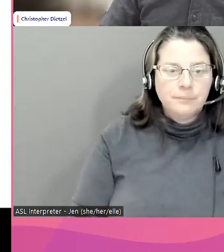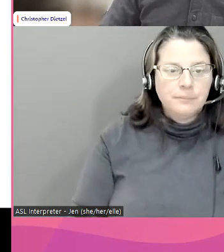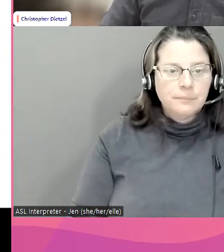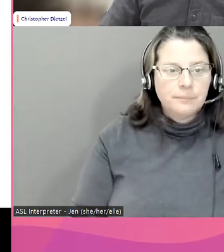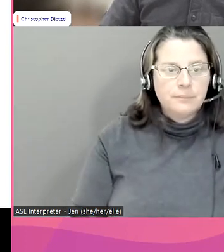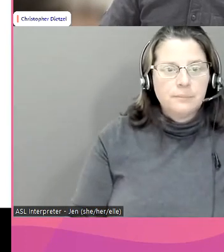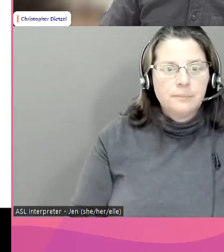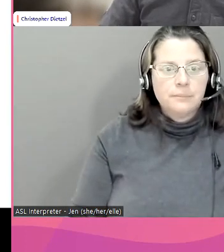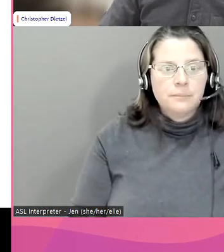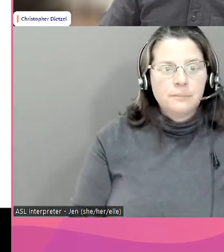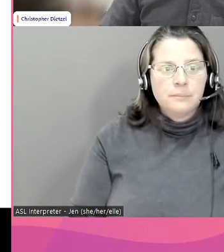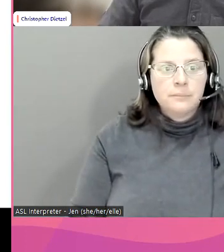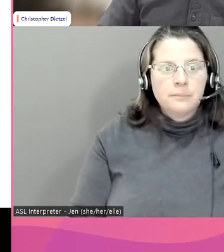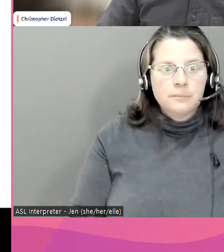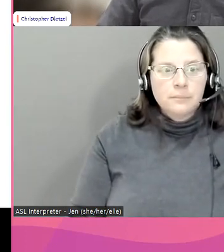Prochaine d'appos.